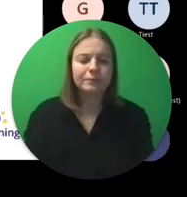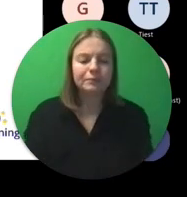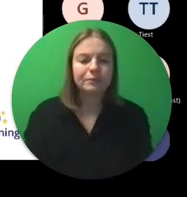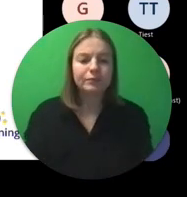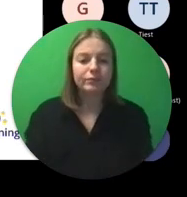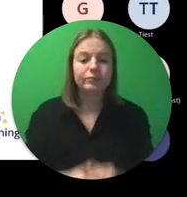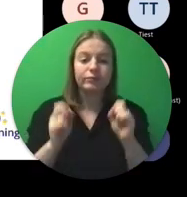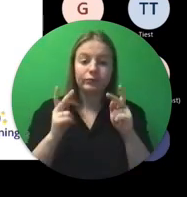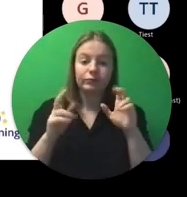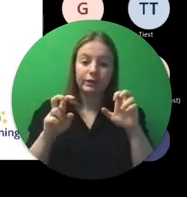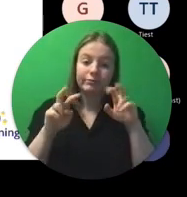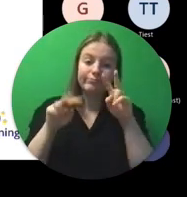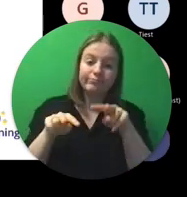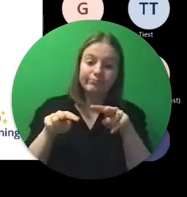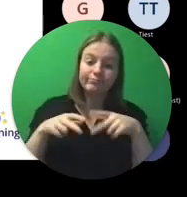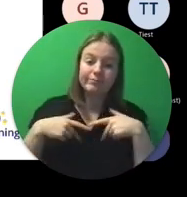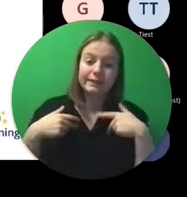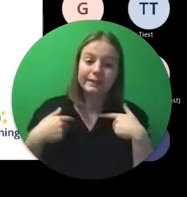Veel kijkplezier.